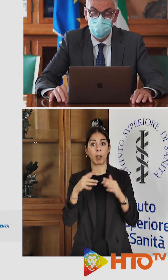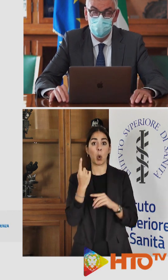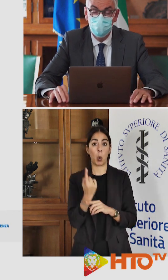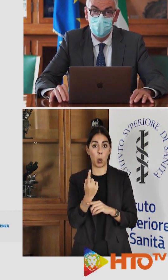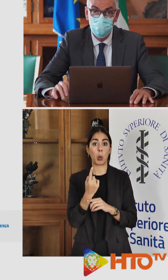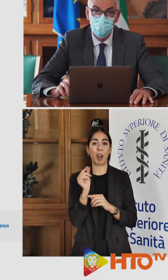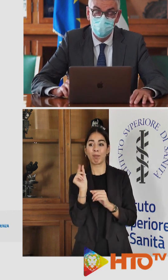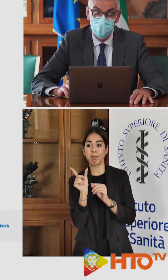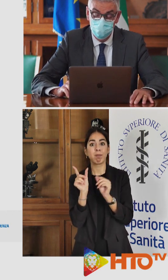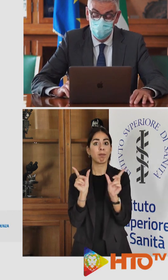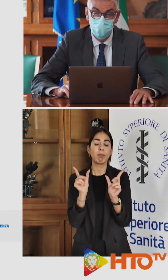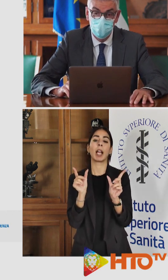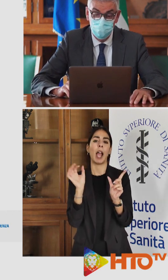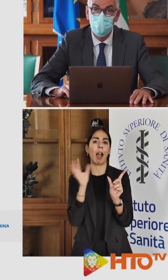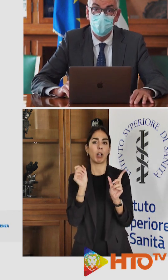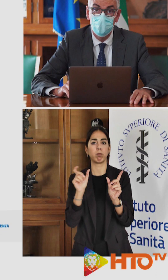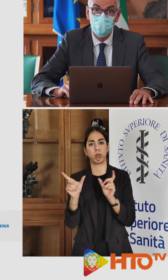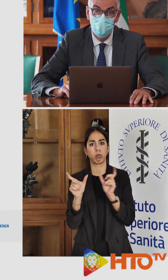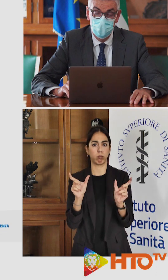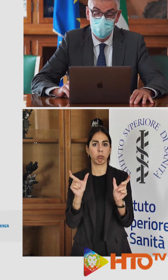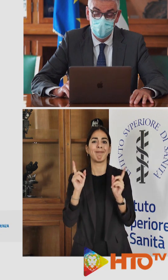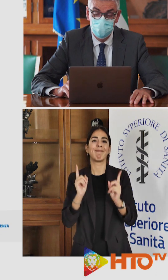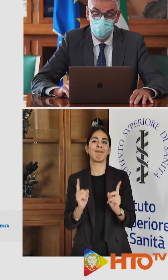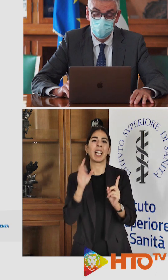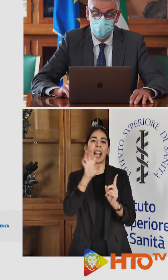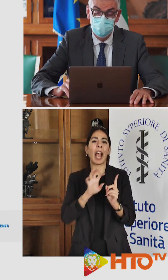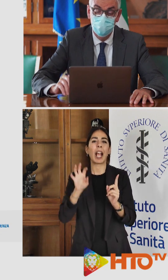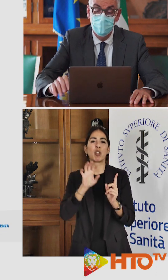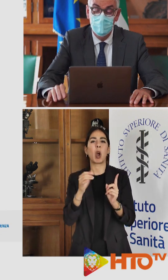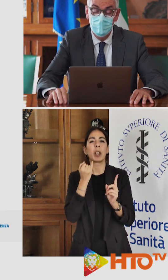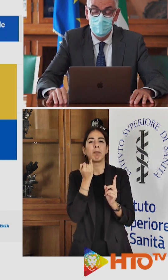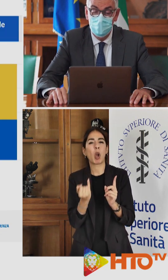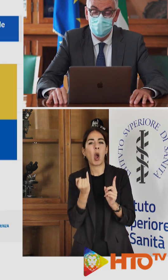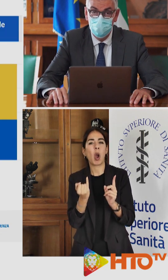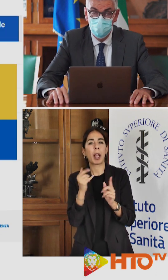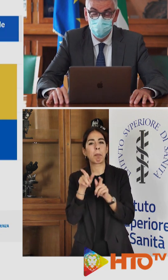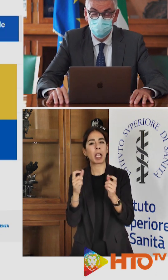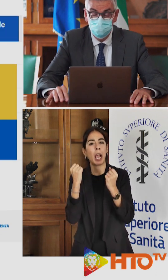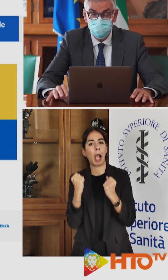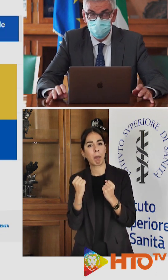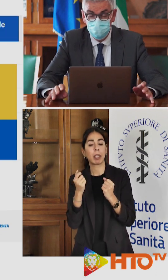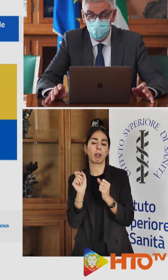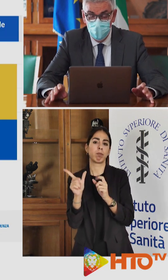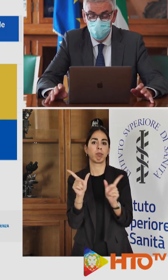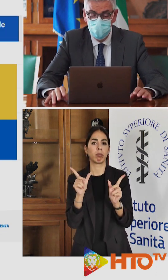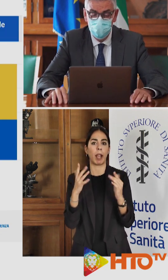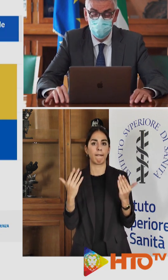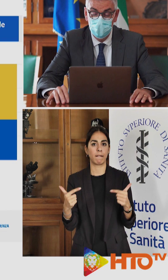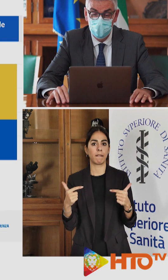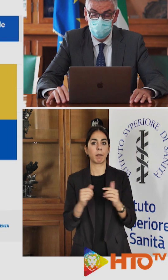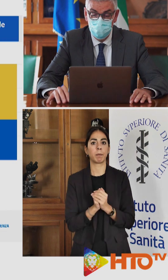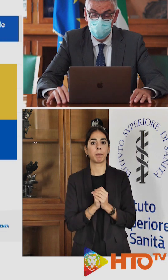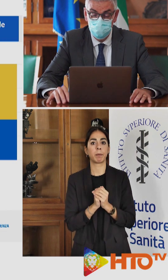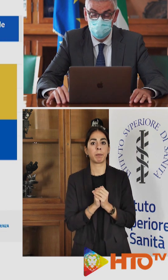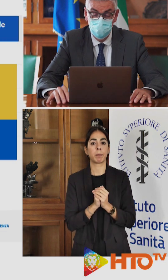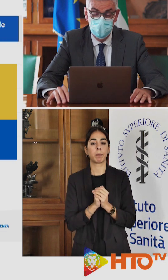di confidenza in alcuni casi molto ampi per le regioni con numero di abitanti più limitati. Il dato aumentano